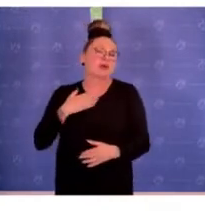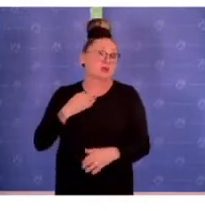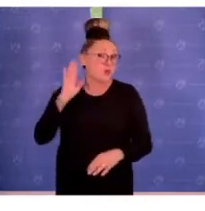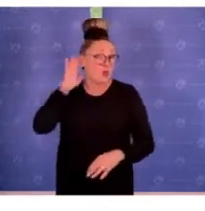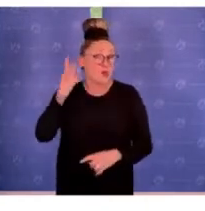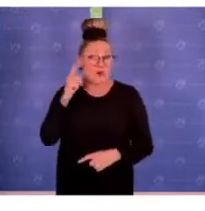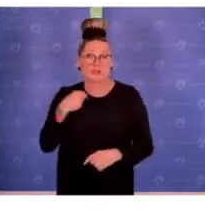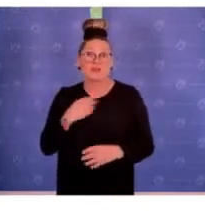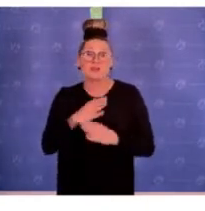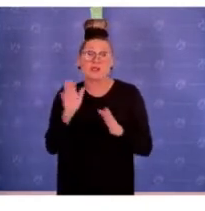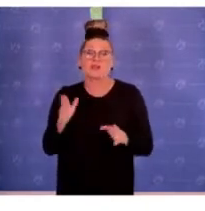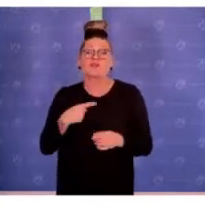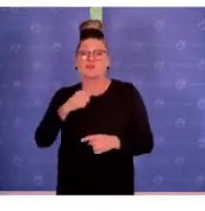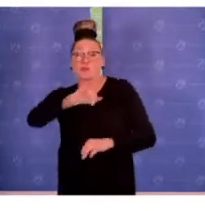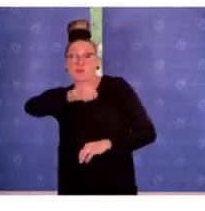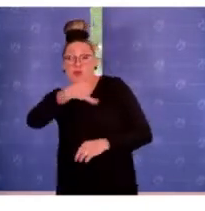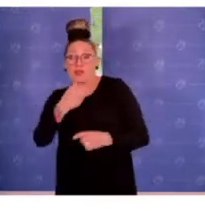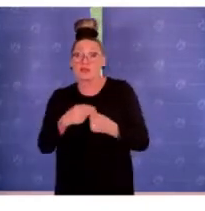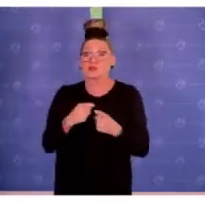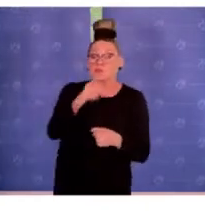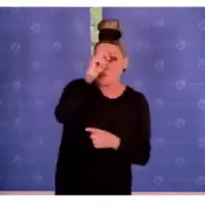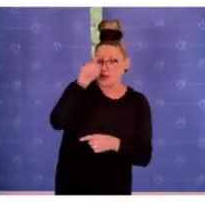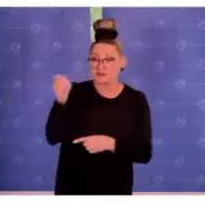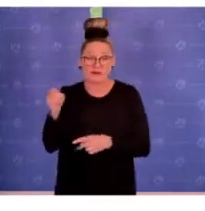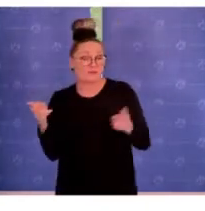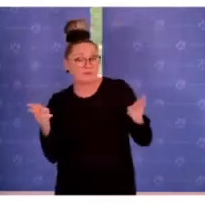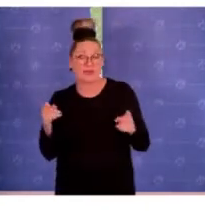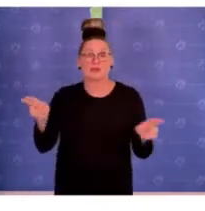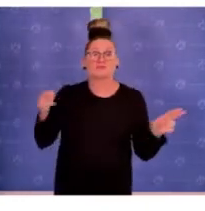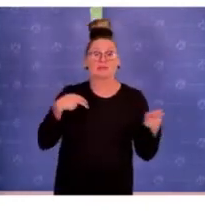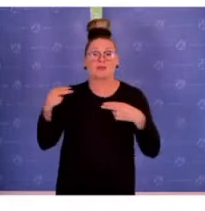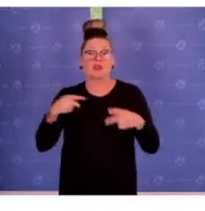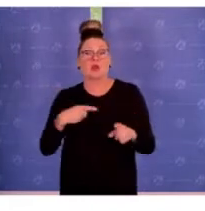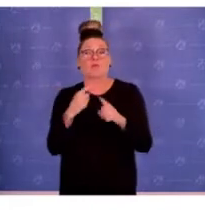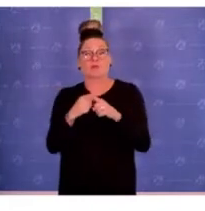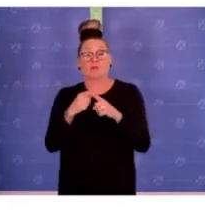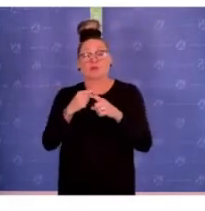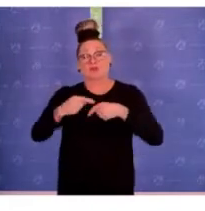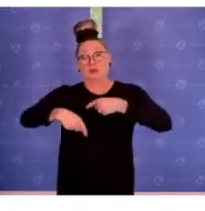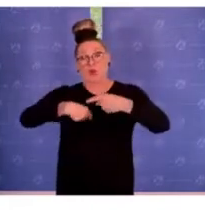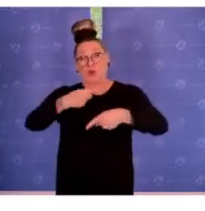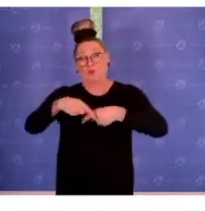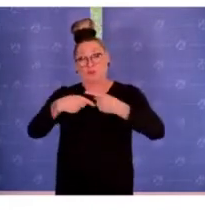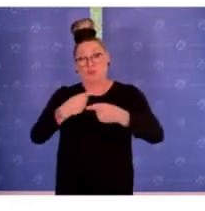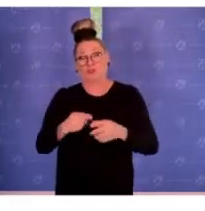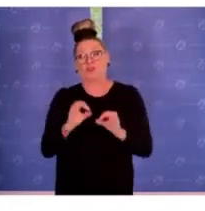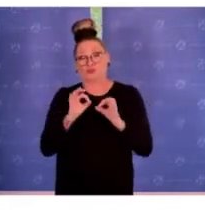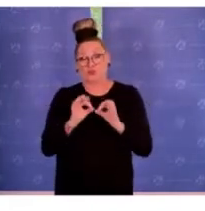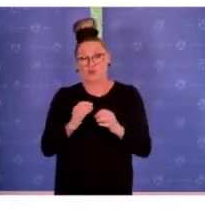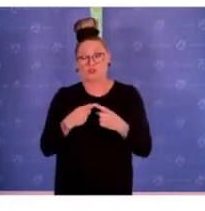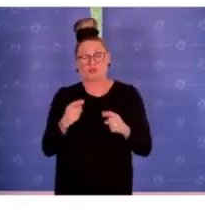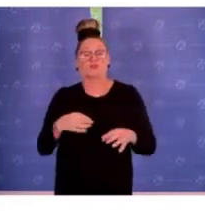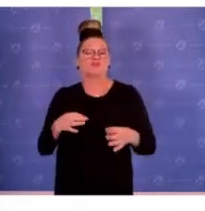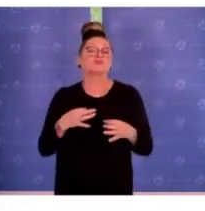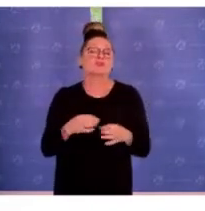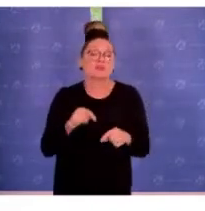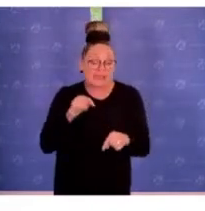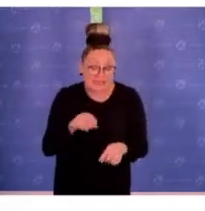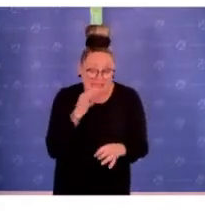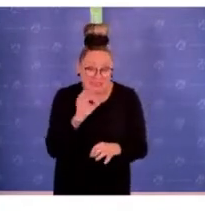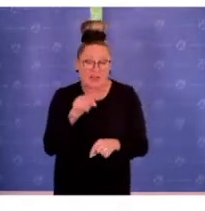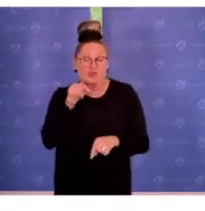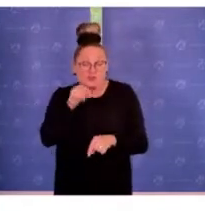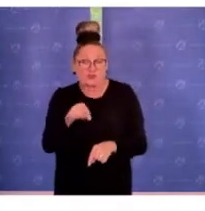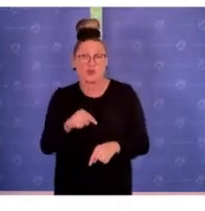aus allen Richtungen, sowohl vom Projekt wie auch von der Polizei, sehr, sehr positiv aufgenommen werden und dann auch quasi genau das, was wir